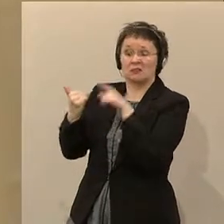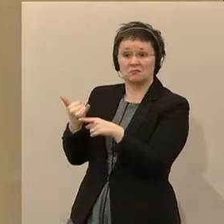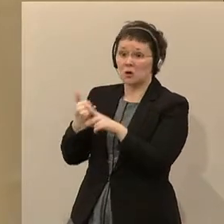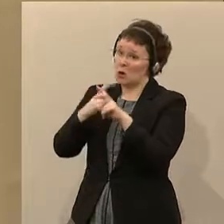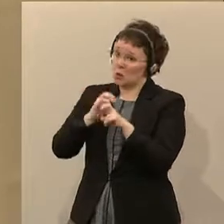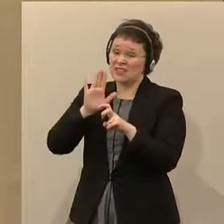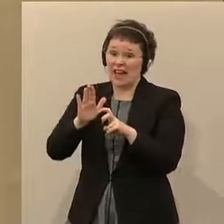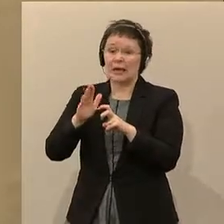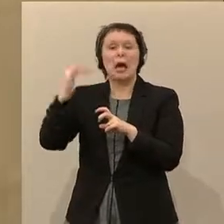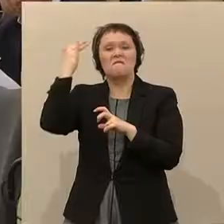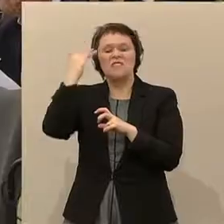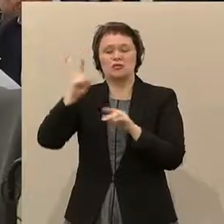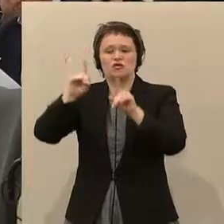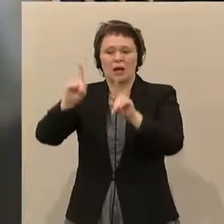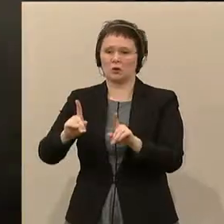Dankeschön.